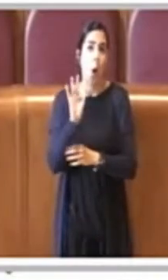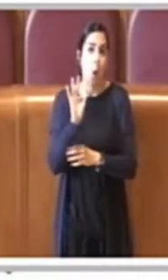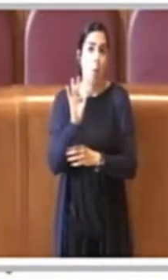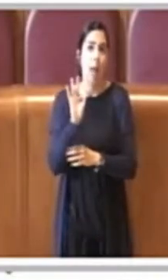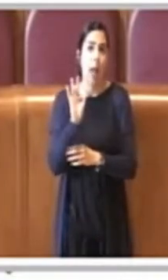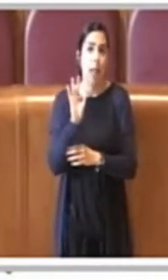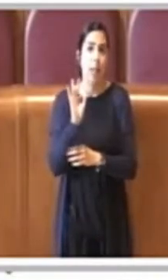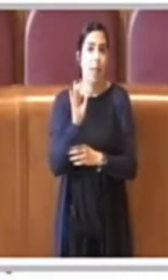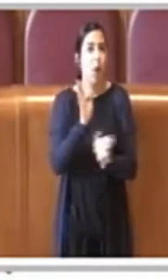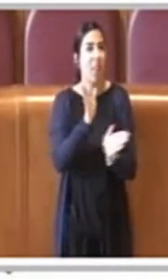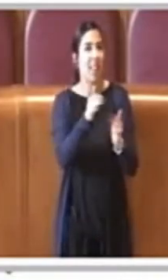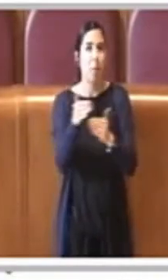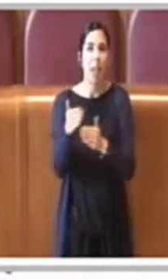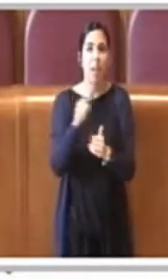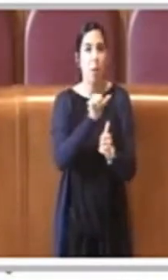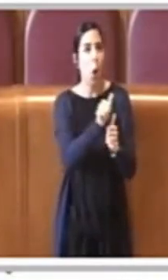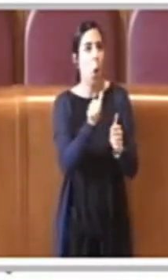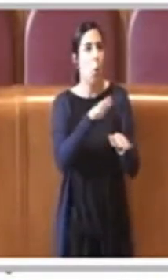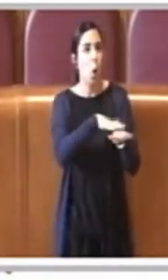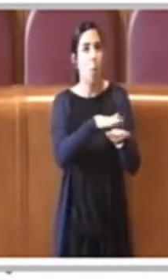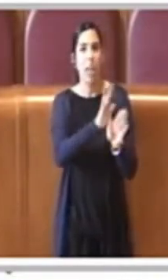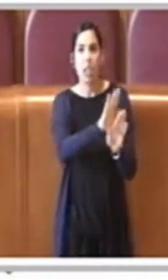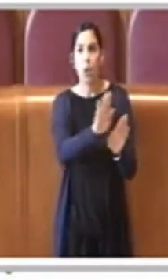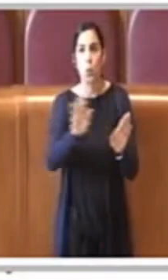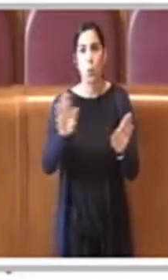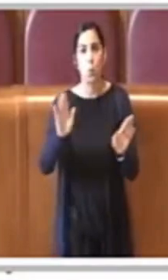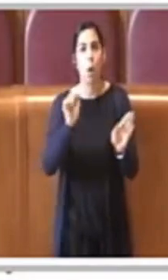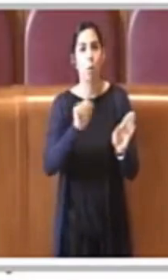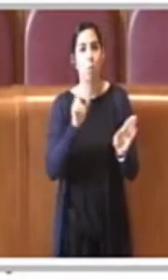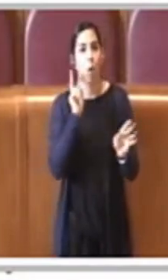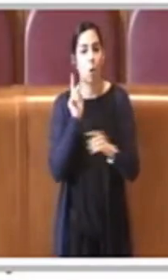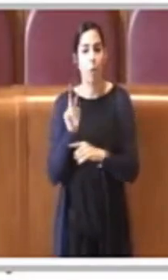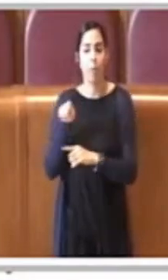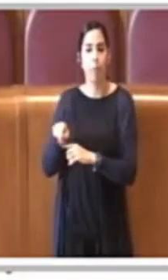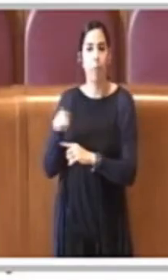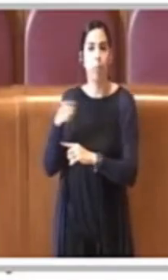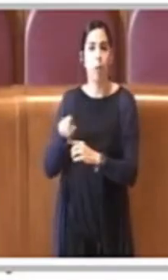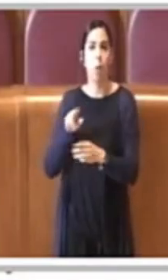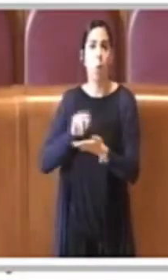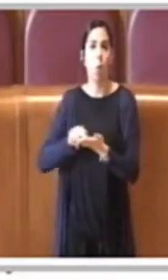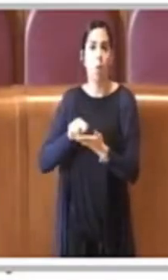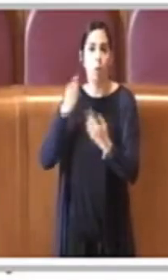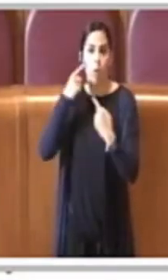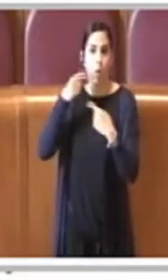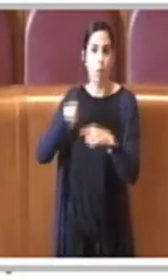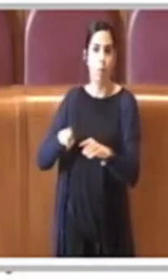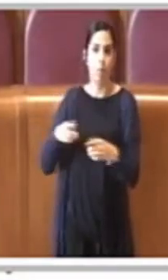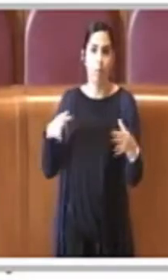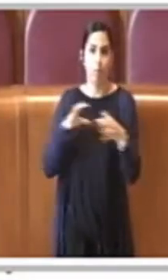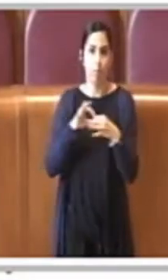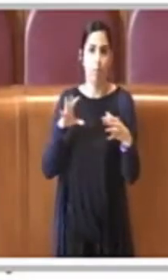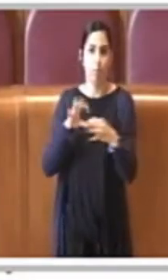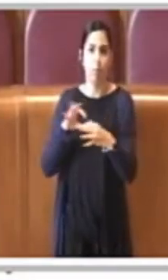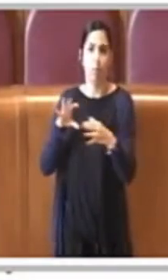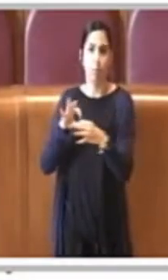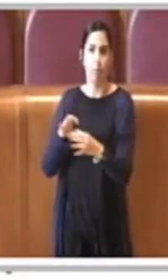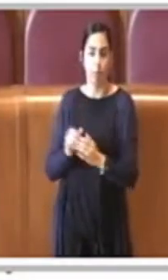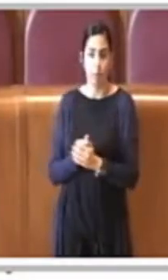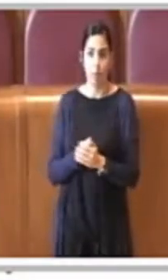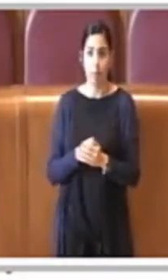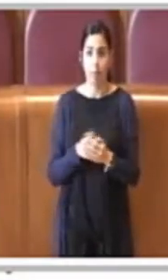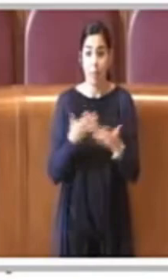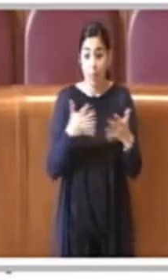dipartimenti nelle varie competenze. Per terminare Presidente rubo qualche altro minuto, io ringrazio